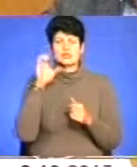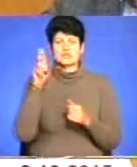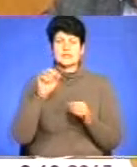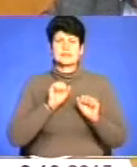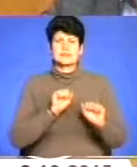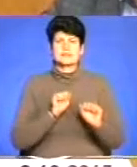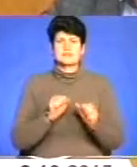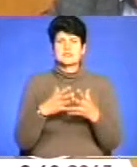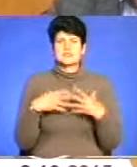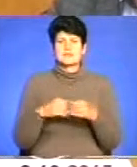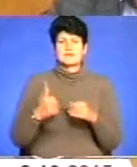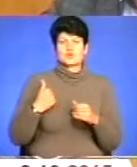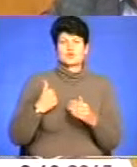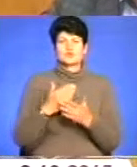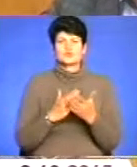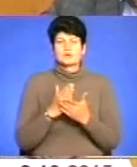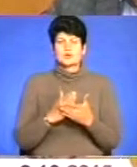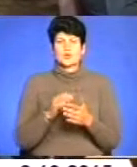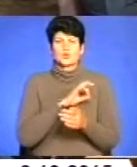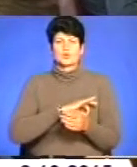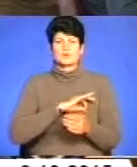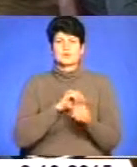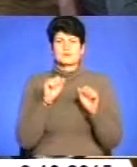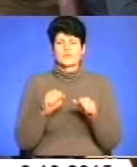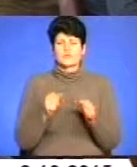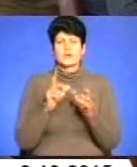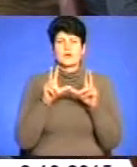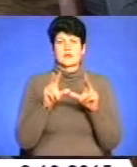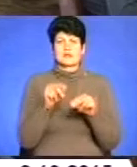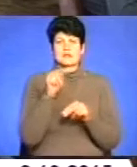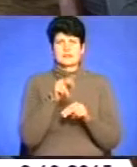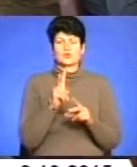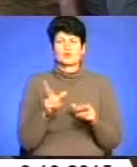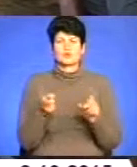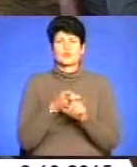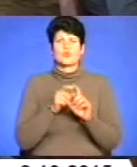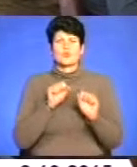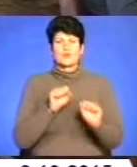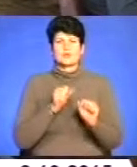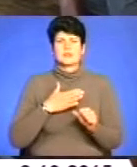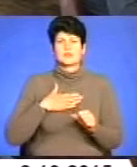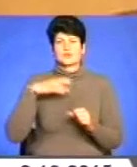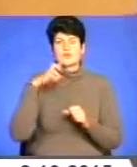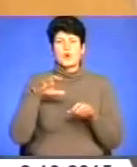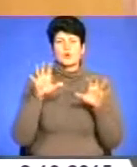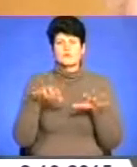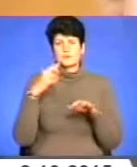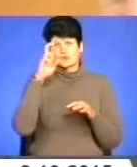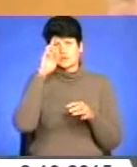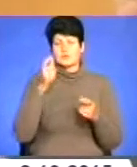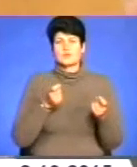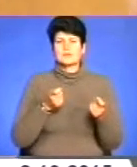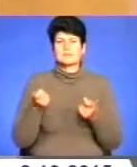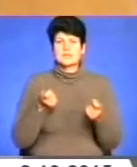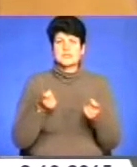сімей військовослужбовців та юридичній правовій гарантії тим, хто долучився до оборони нашої держави. Голова обласної державної адміністрації Степан